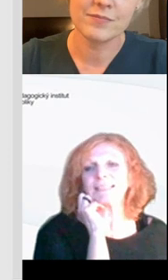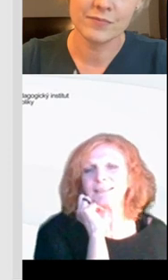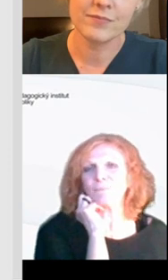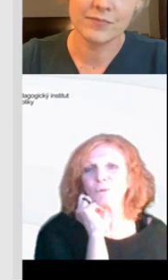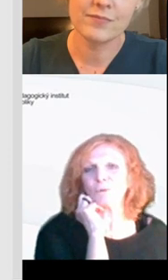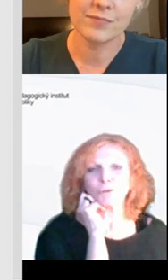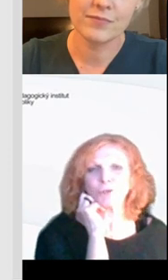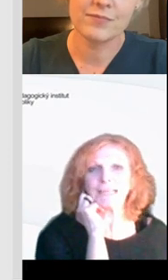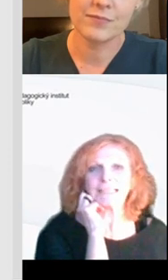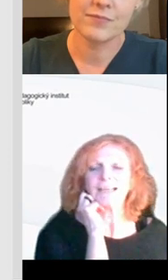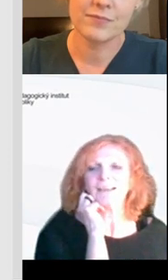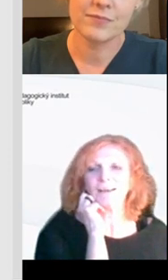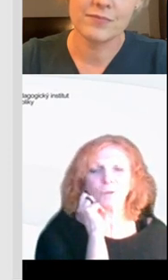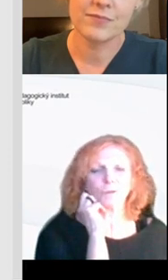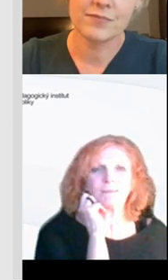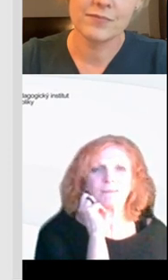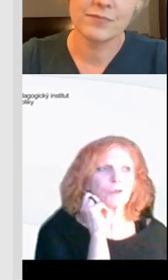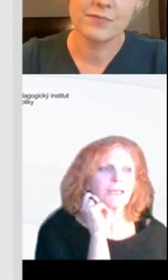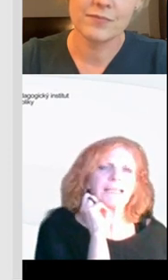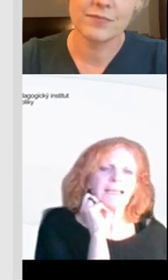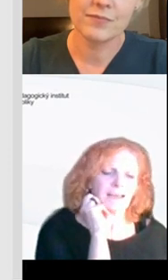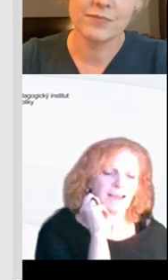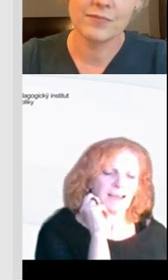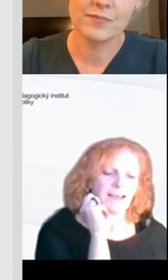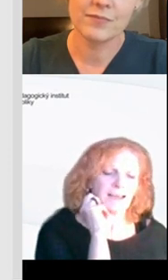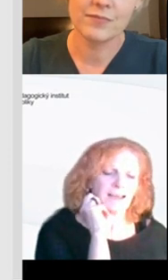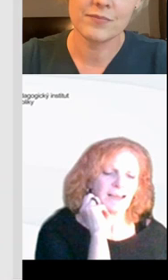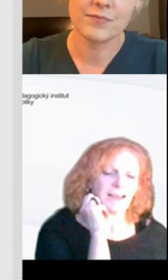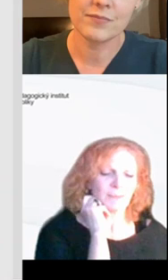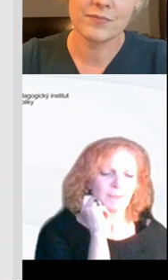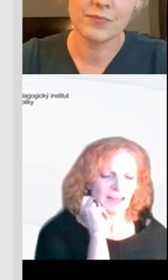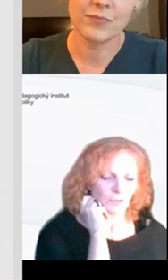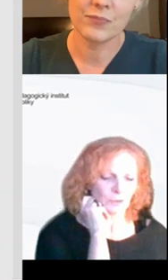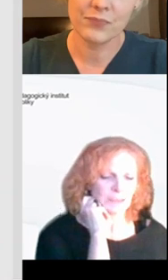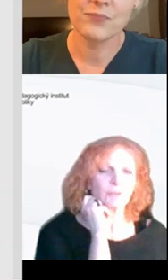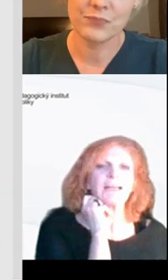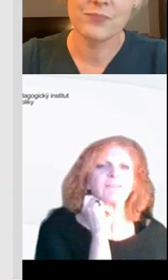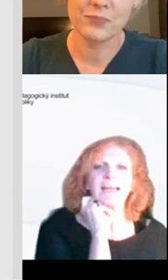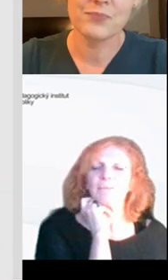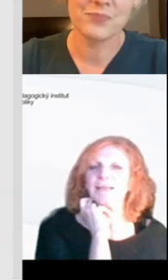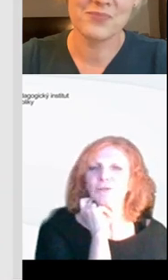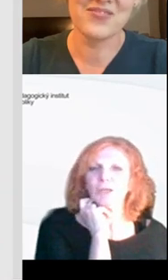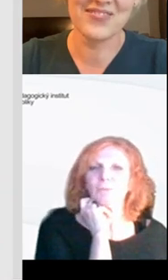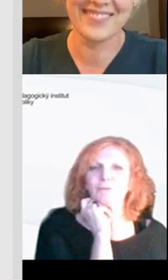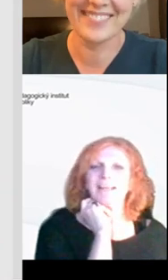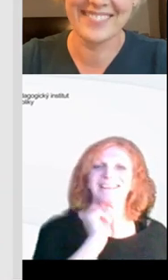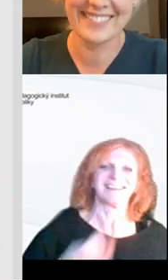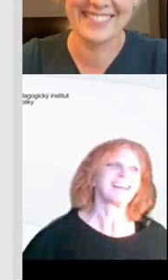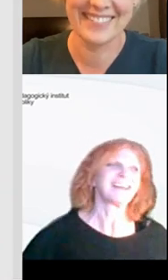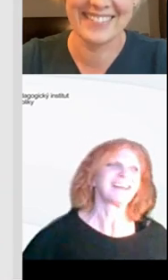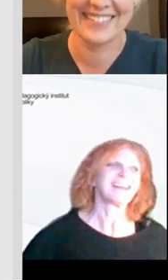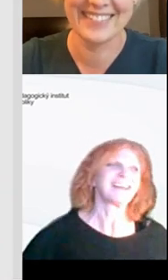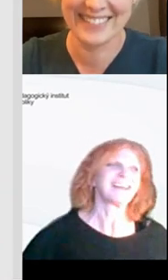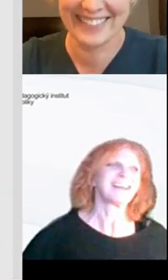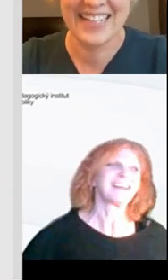na sdílet. Je tady pro vás čet. Prosím, pošlete a dáme si teď na Mezinárodní den žen navzájem dárečky. Pojďte.